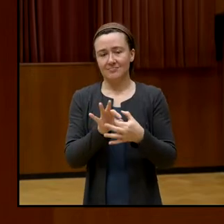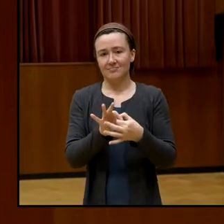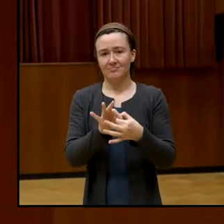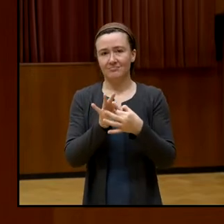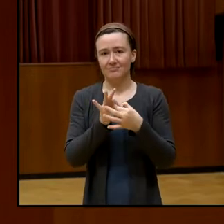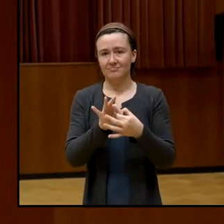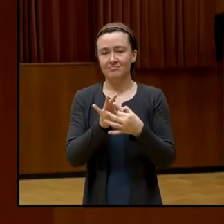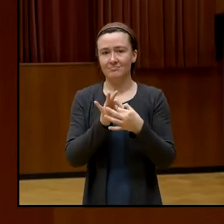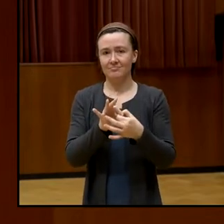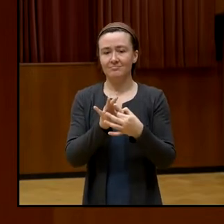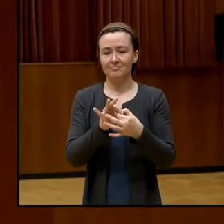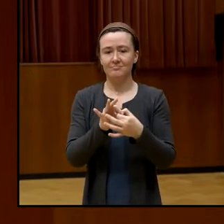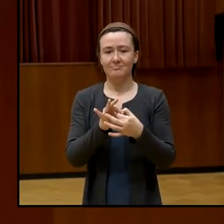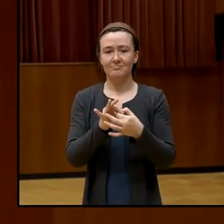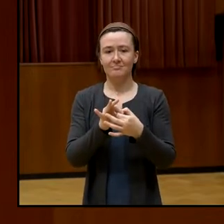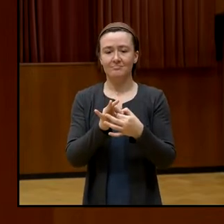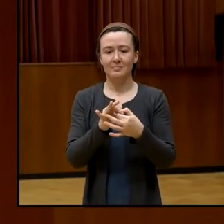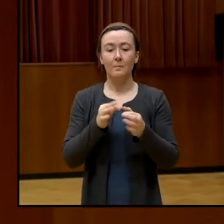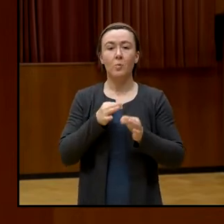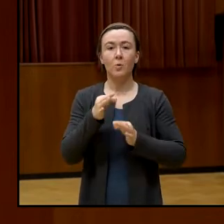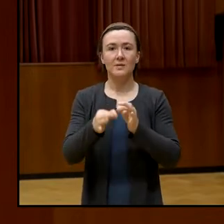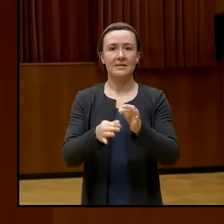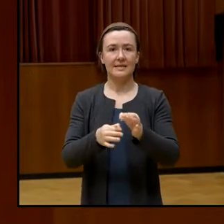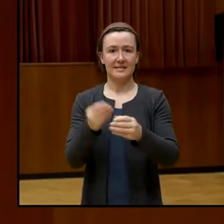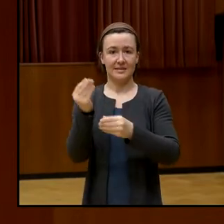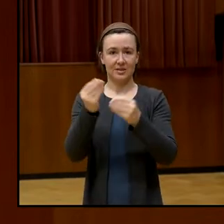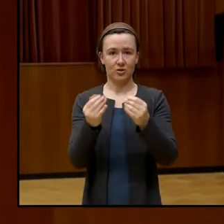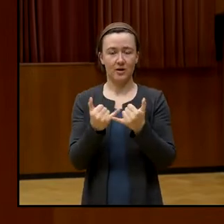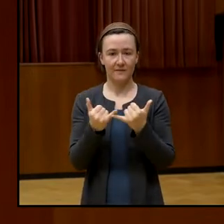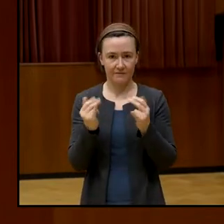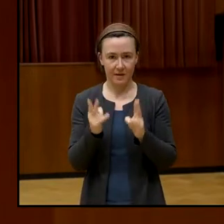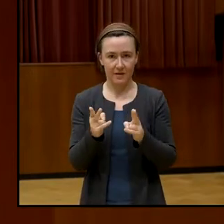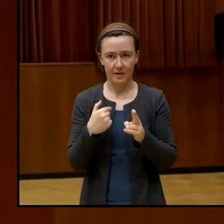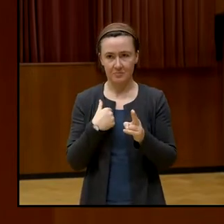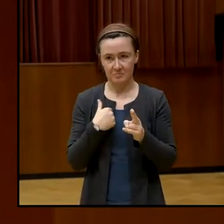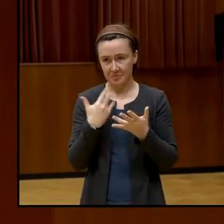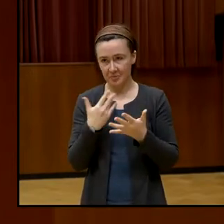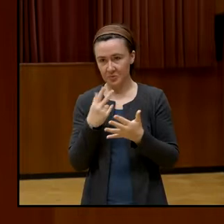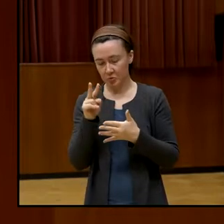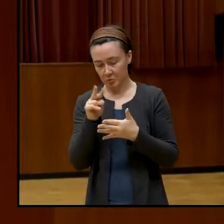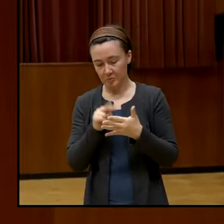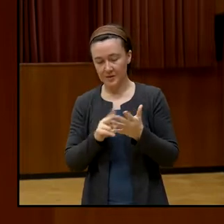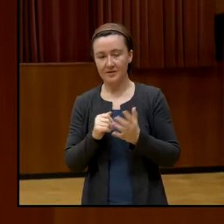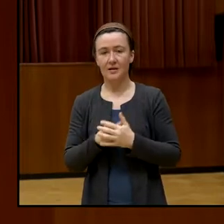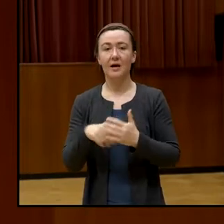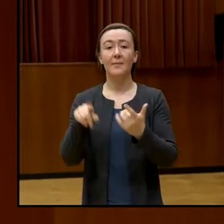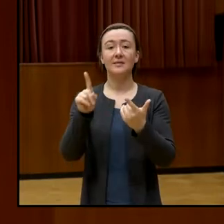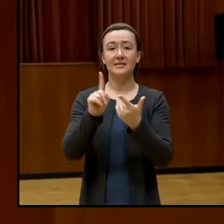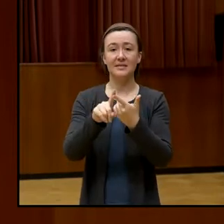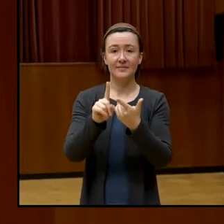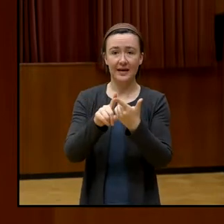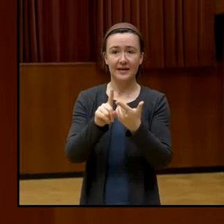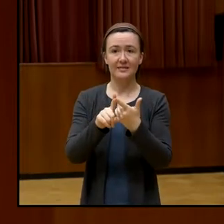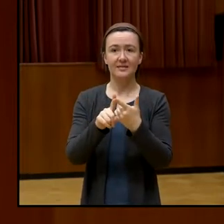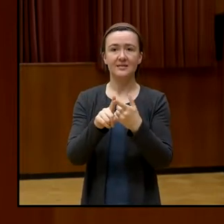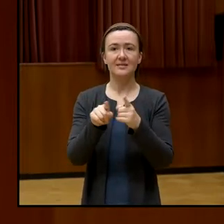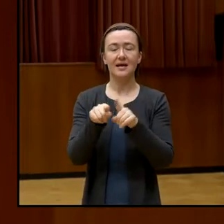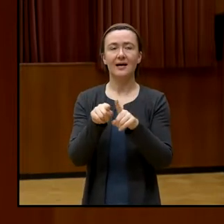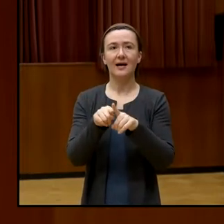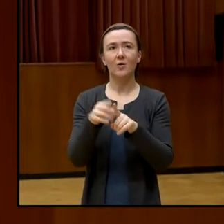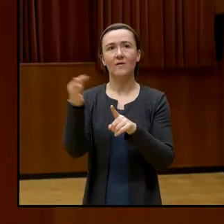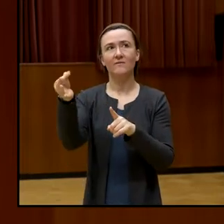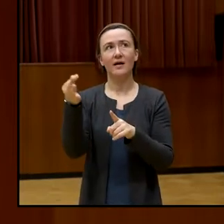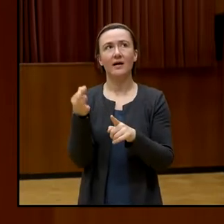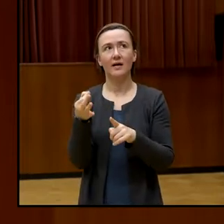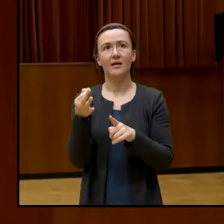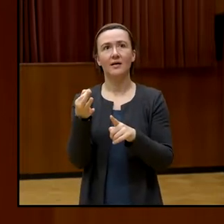nach wie können solche Prozesse gestaltet werden, so habe ich das zumindest gelesen und das andere sehe ich darin die Frage nach dem